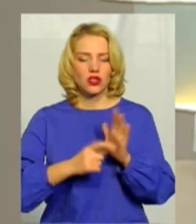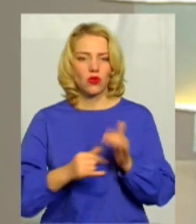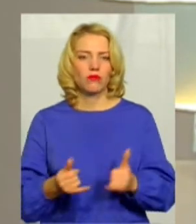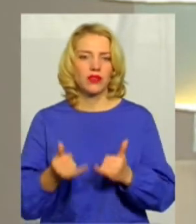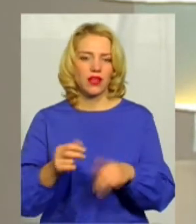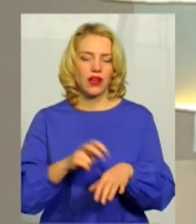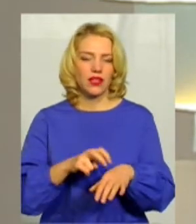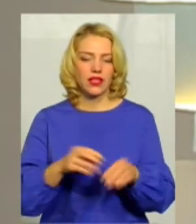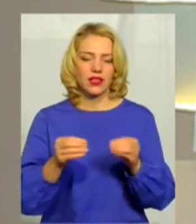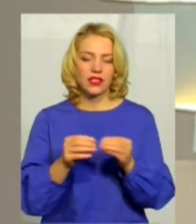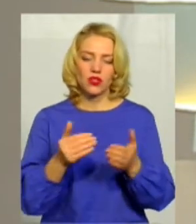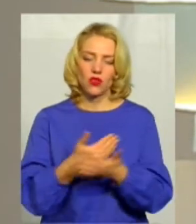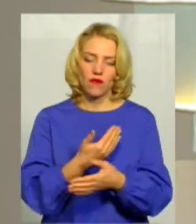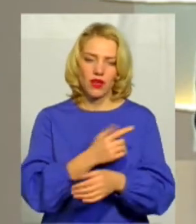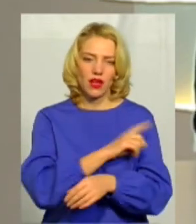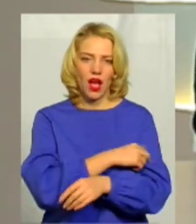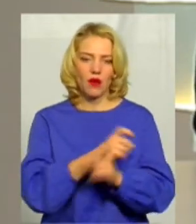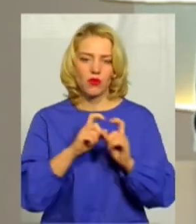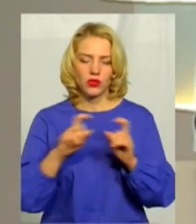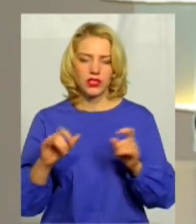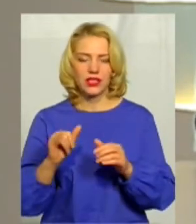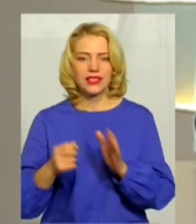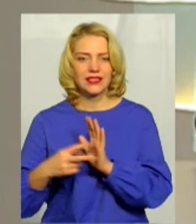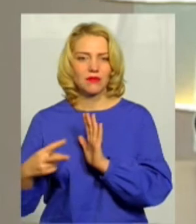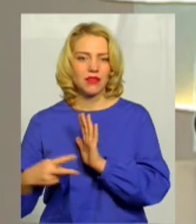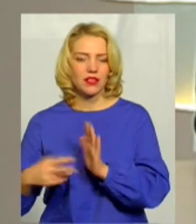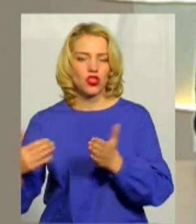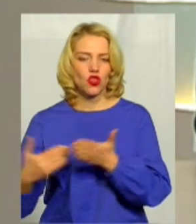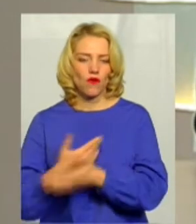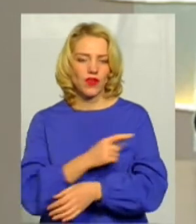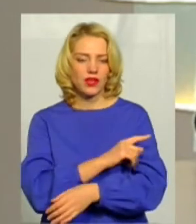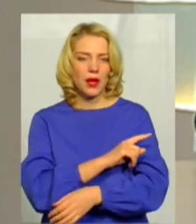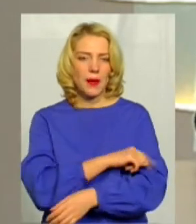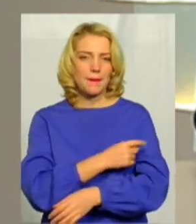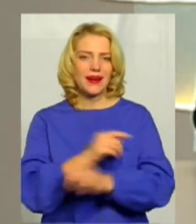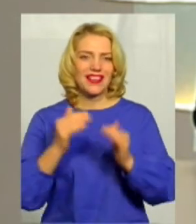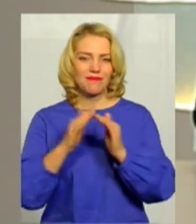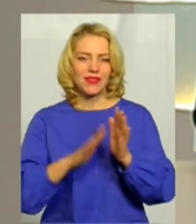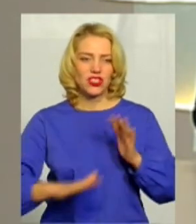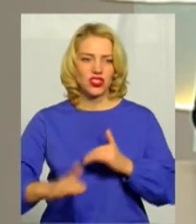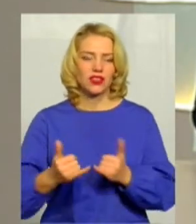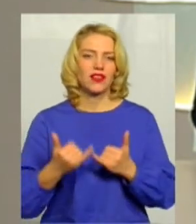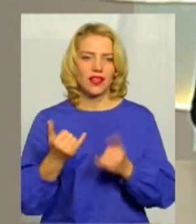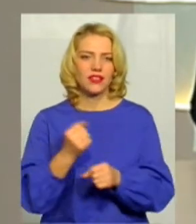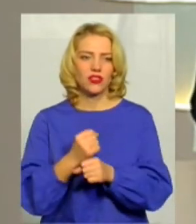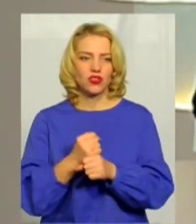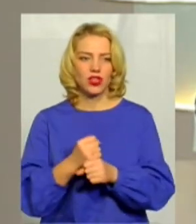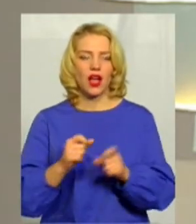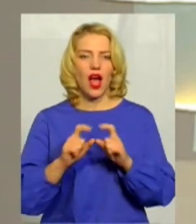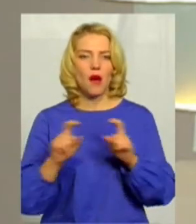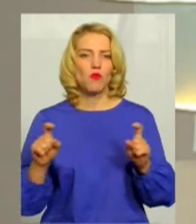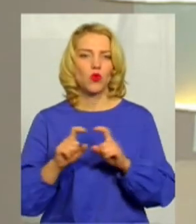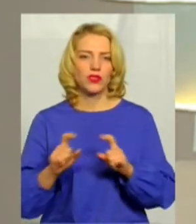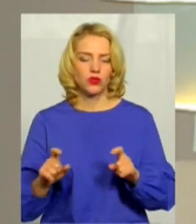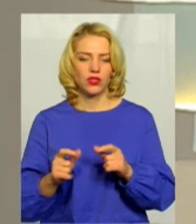нових амбулаторій та 17 нових приміщень для діючих амбулаторій. На це